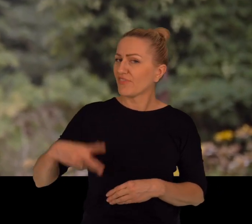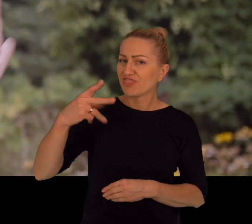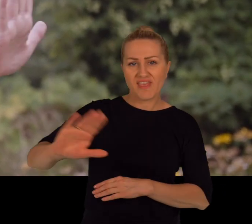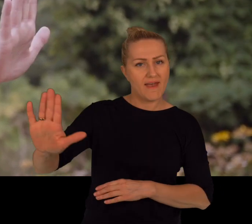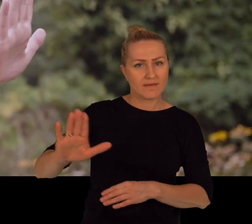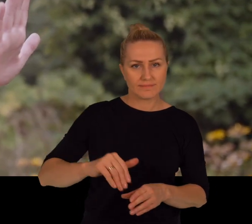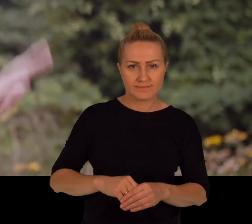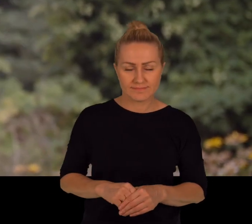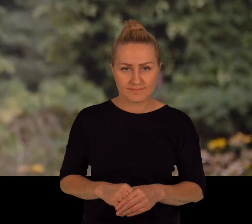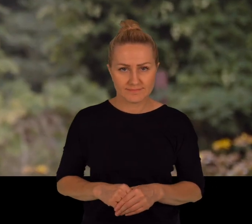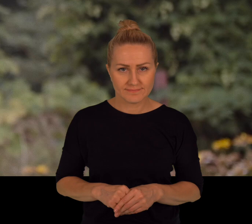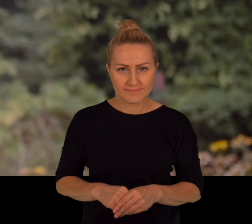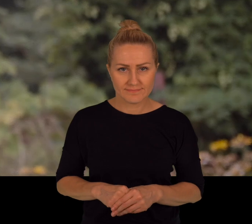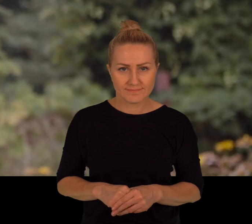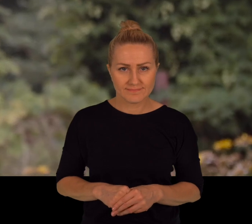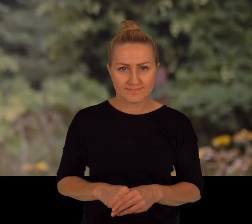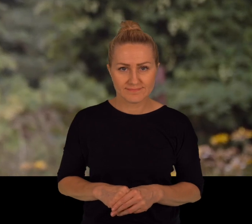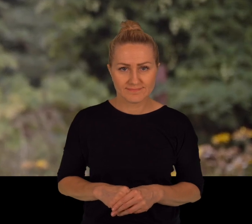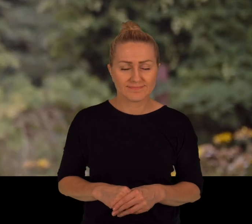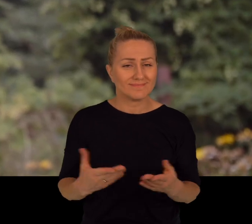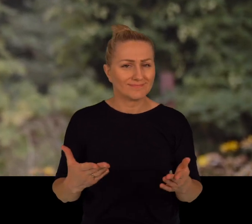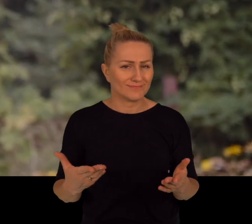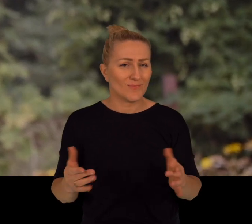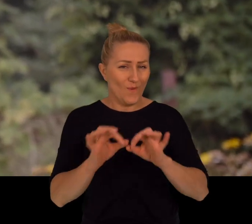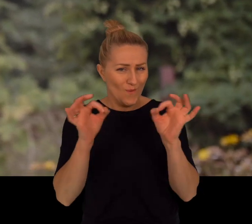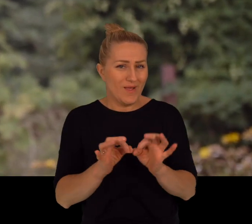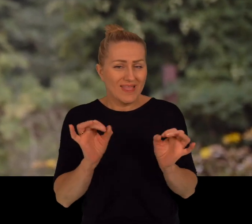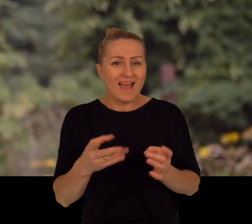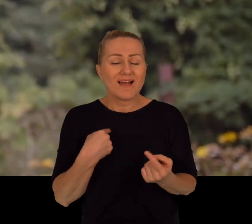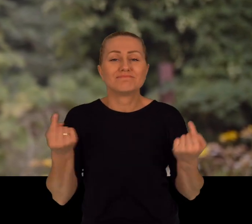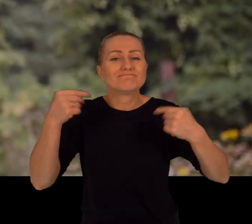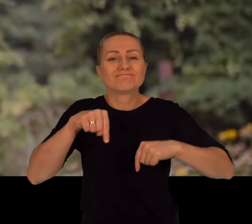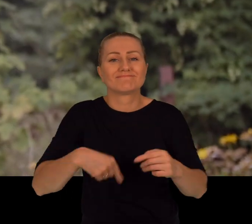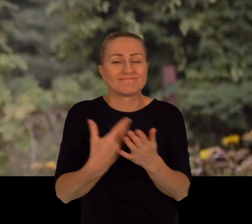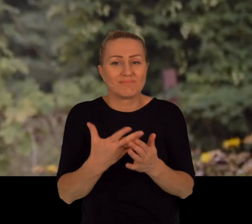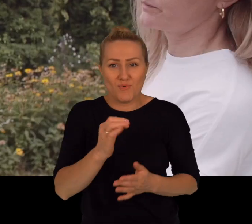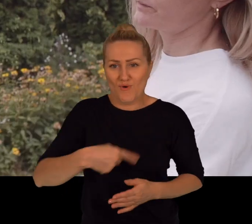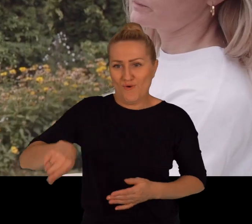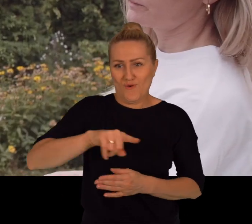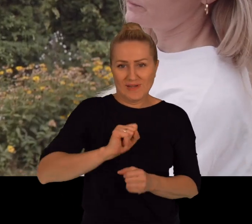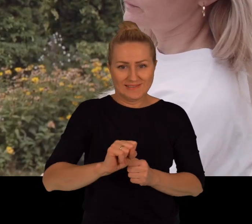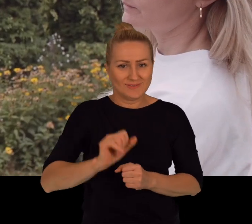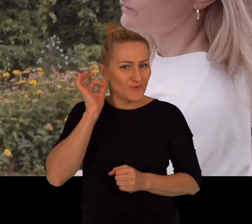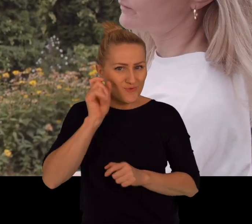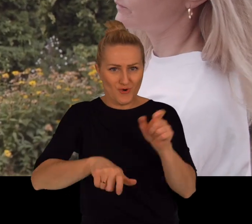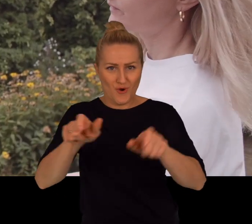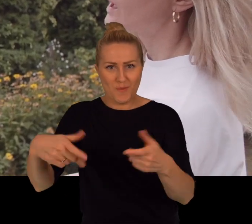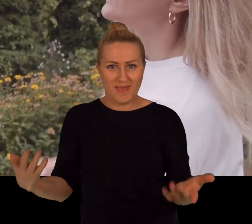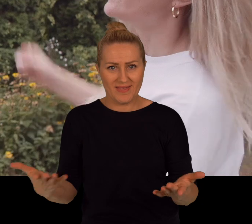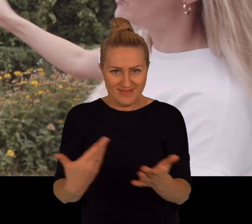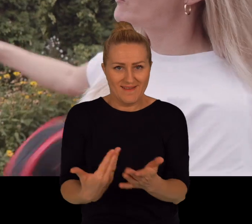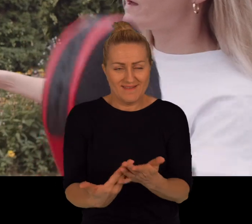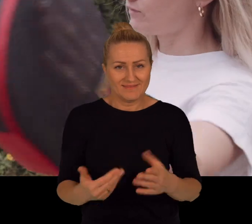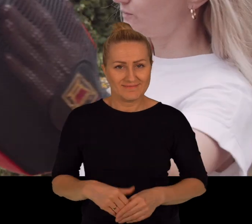Nie! Ja w ogóle, no tak, ja jestem tutaj, dlatego, że to są kobiety. Po prostu.